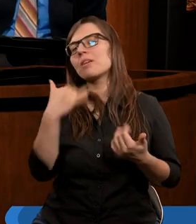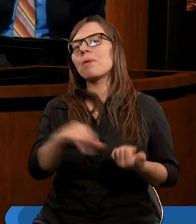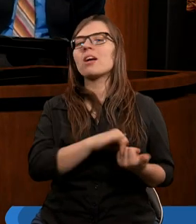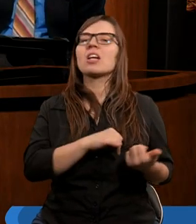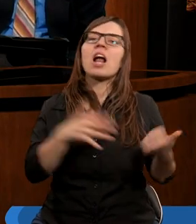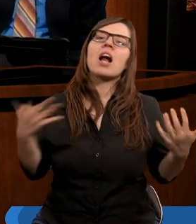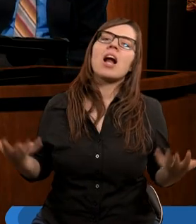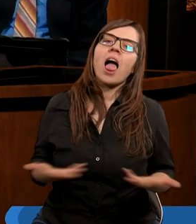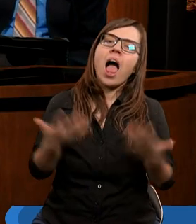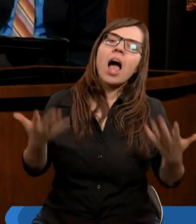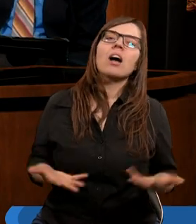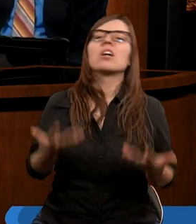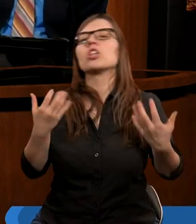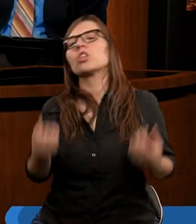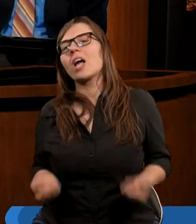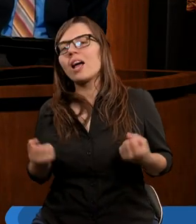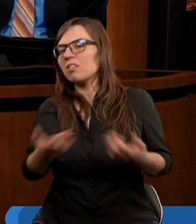grzechów lekkich, ciężkich,